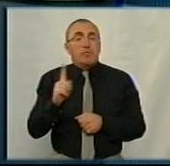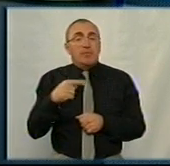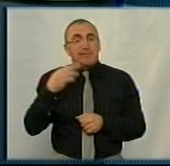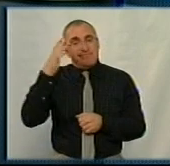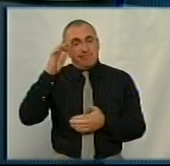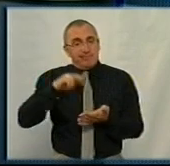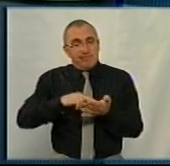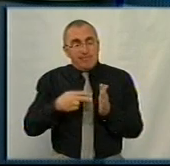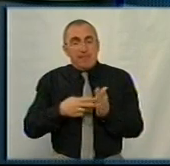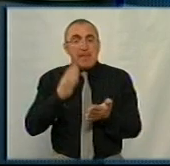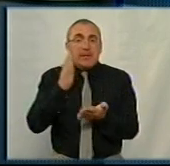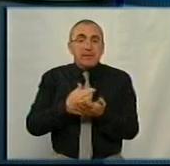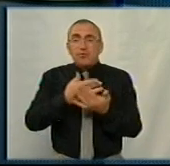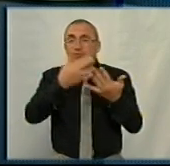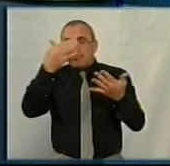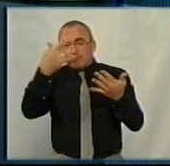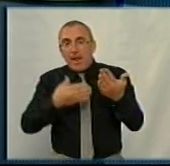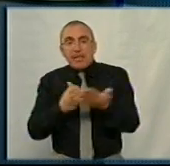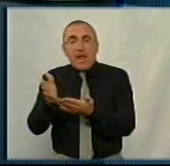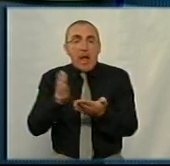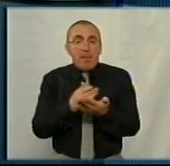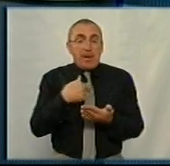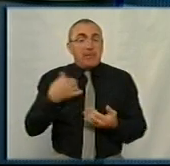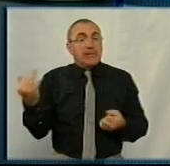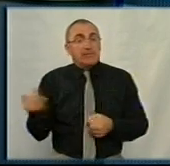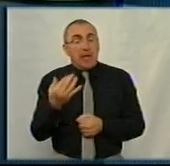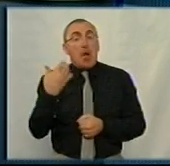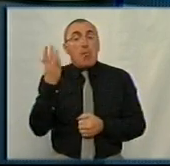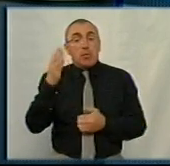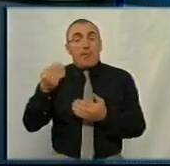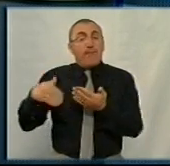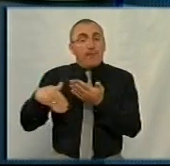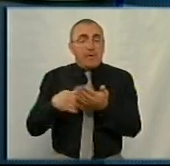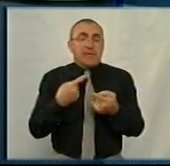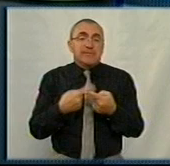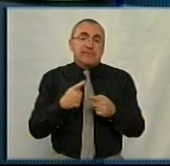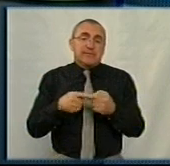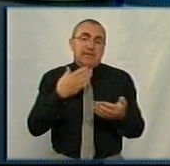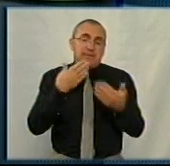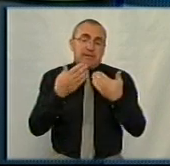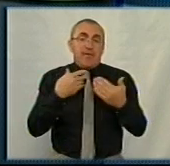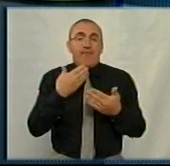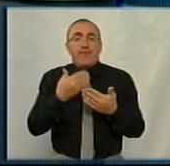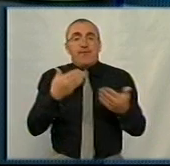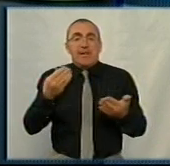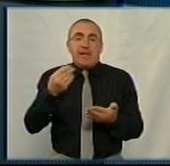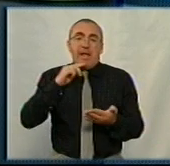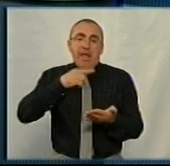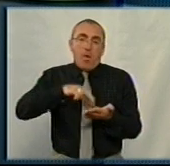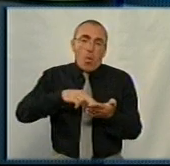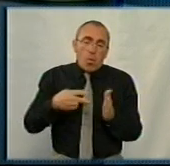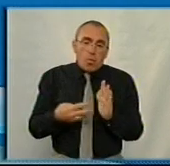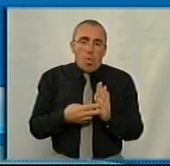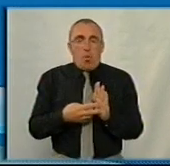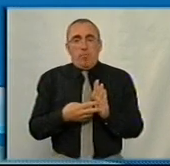виписати всі існуючі напрямки, які нас цікавлять, а наскільки вони будуть профінансовані, це залежить від рівня економіки надходжень для бюджету. Тобто,